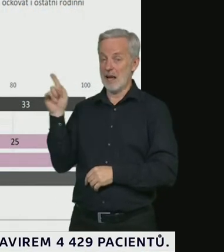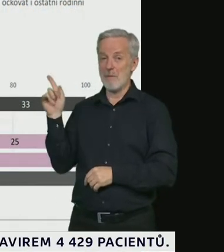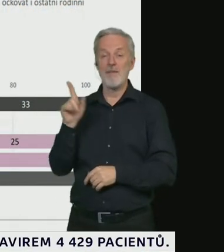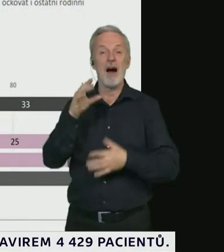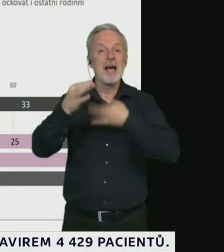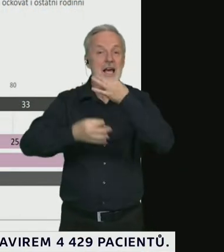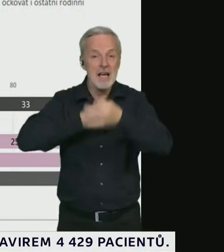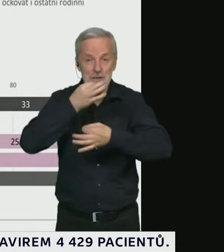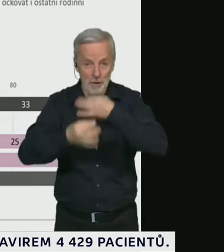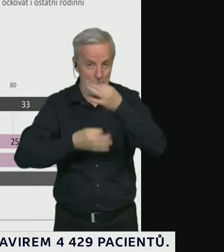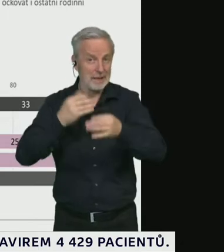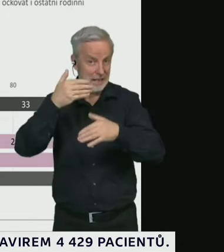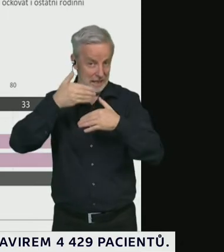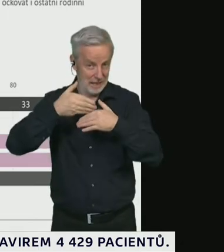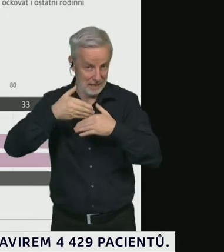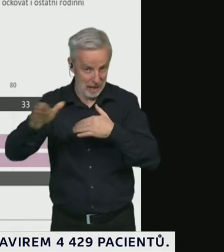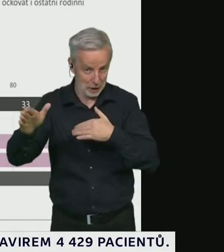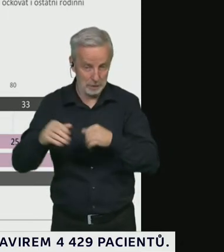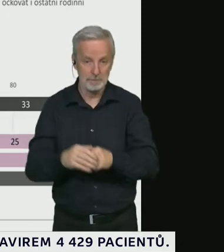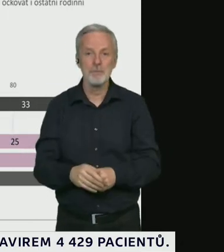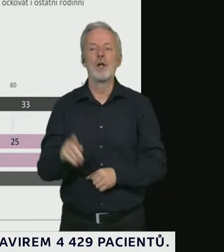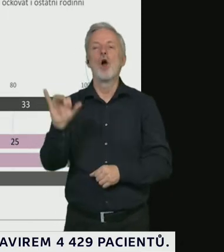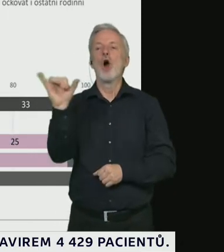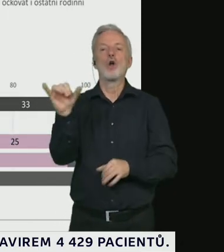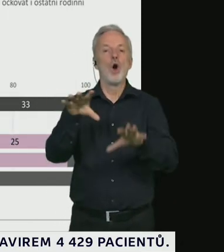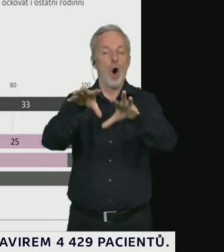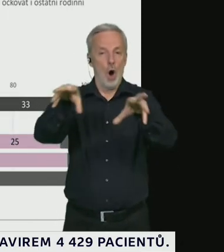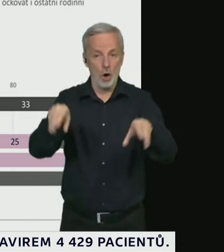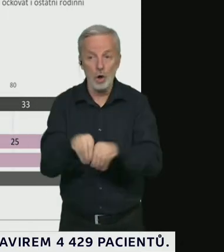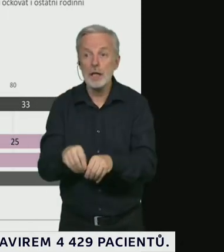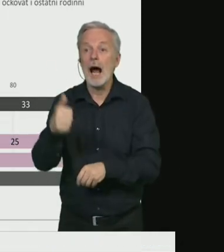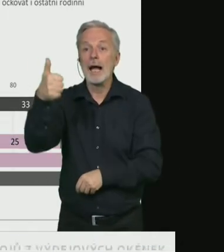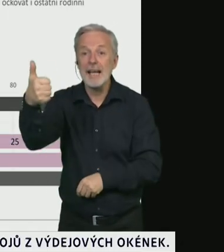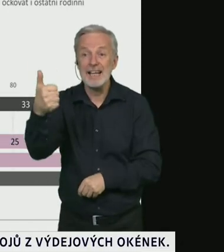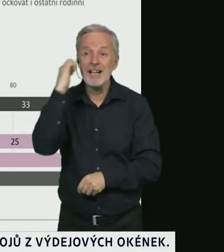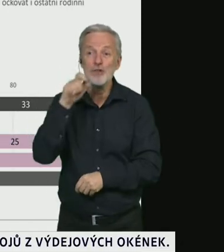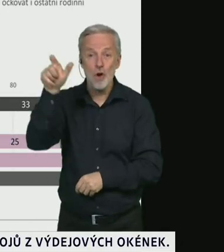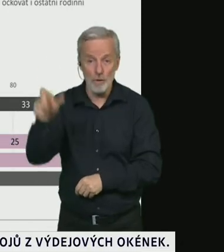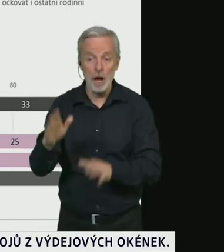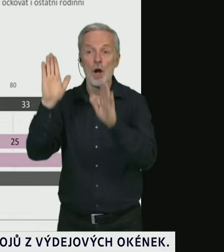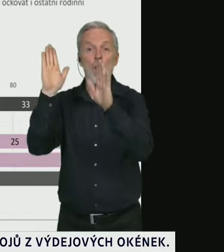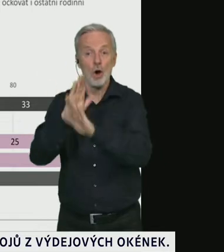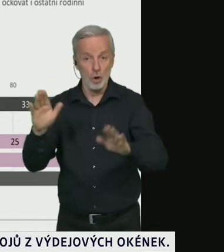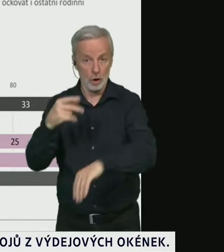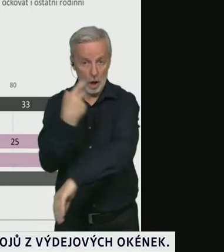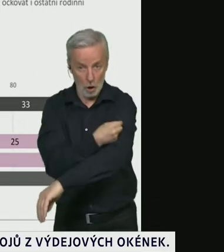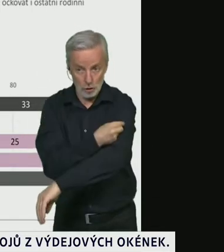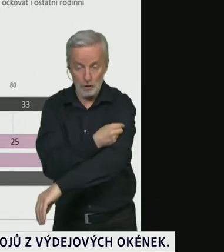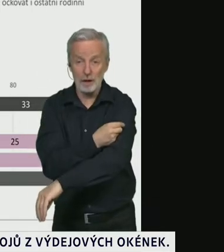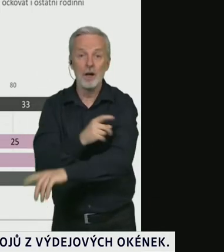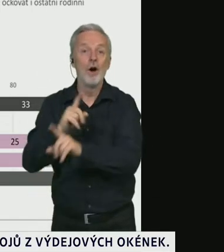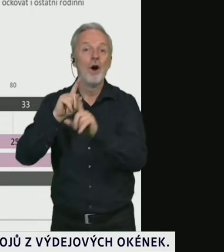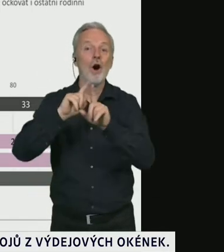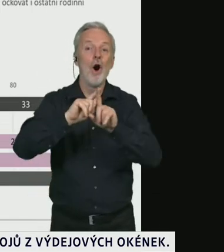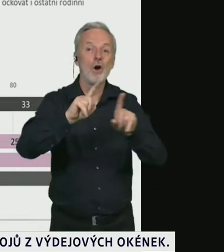Tam, kde se alespoň jeden člen rodiny rozhodne pro očkování, je velká pravděpodobnost, že se nechá očkovat